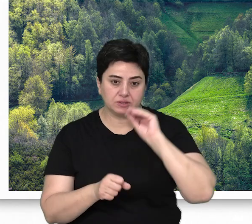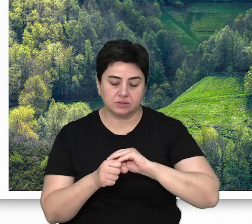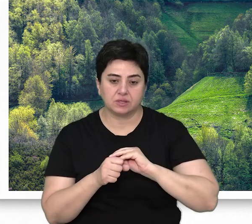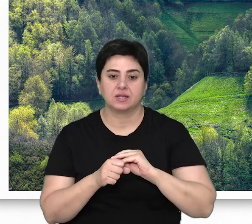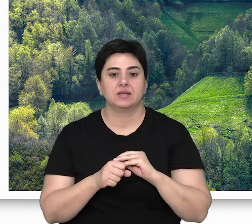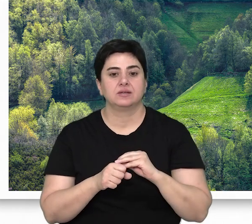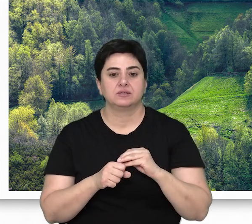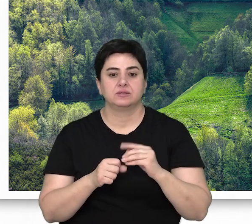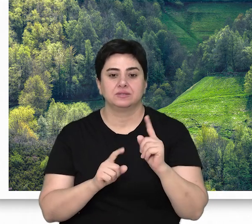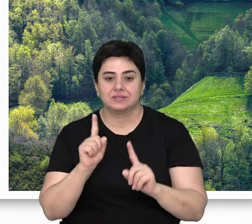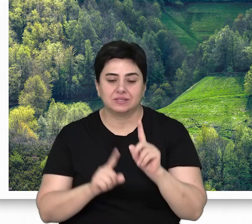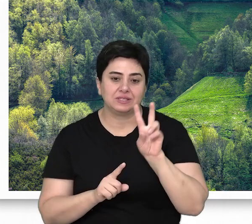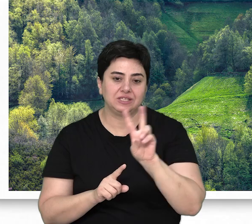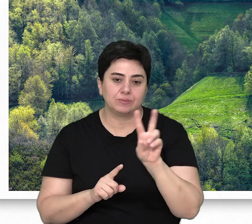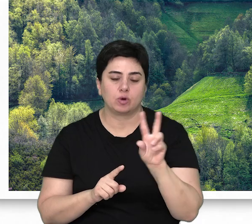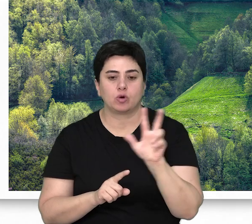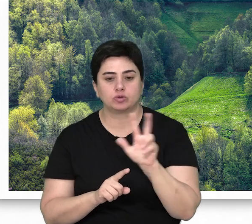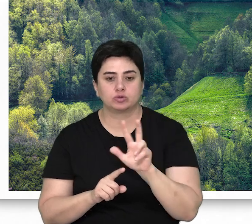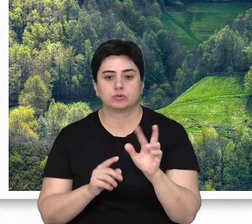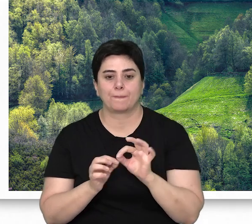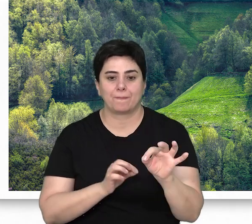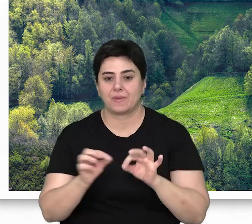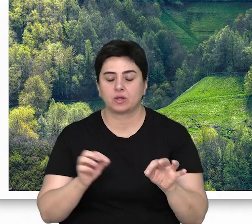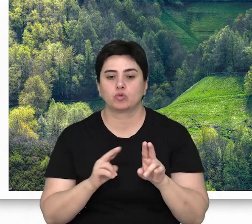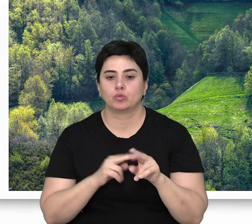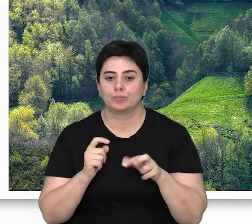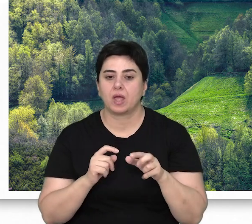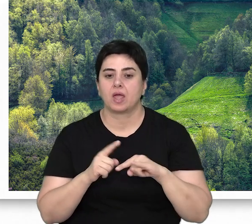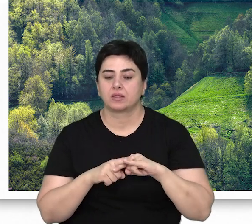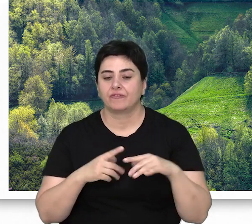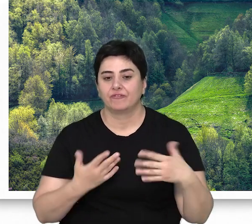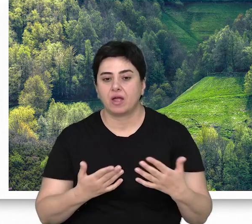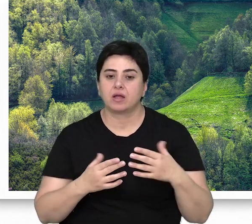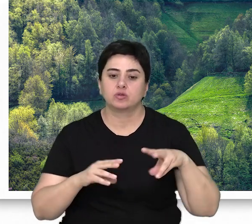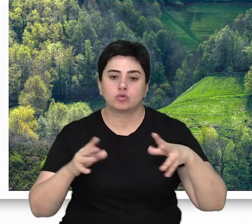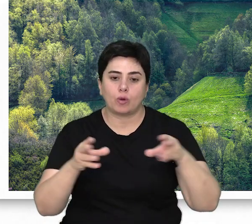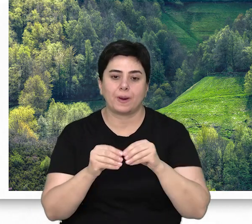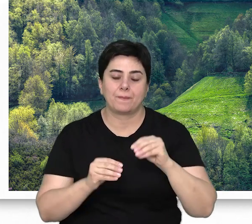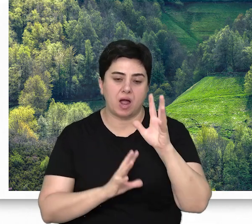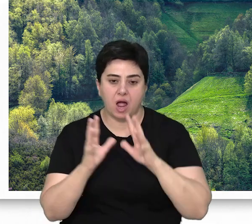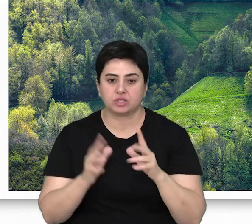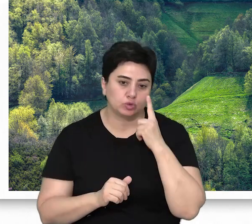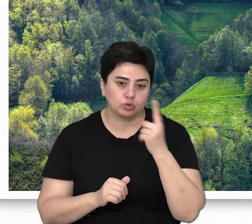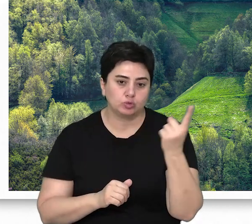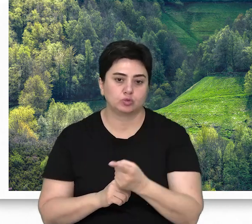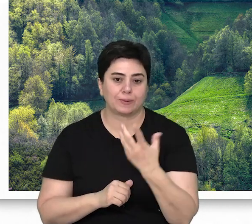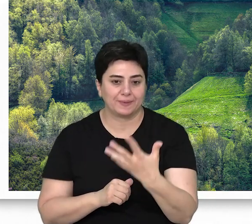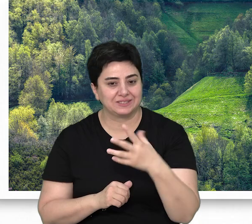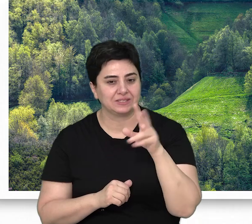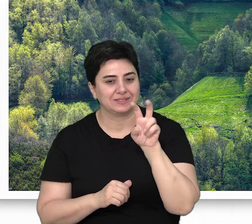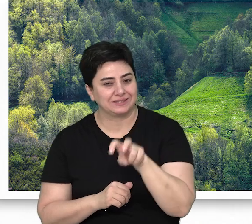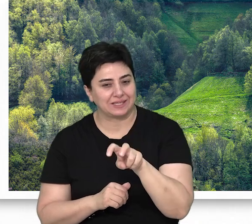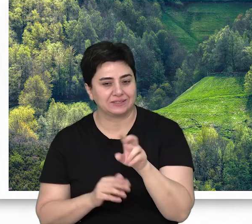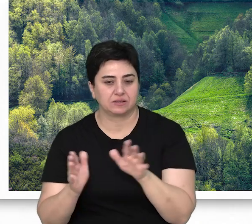dikili ve devrik olarak toplam 20 ila 30 metreküp hektar ya da birim alandaki toplam ağaç hacminin yüzde